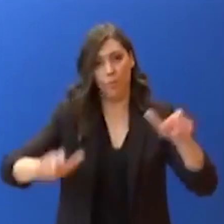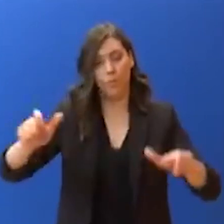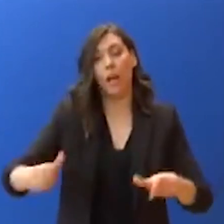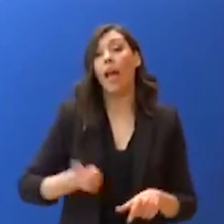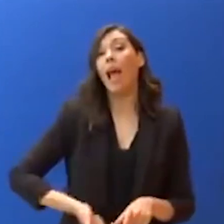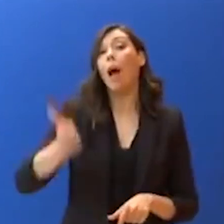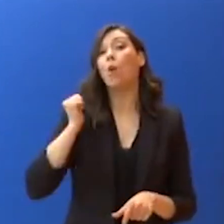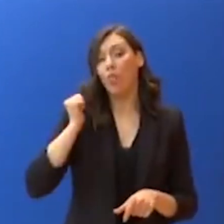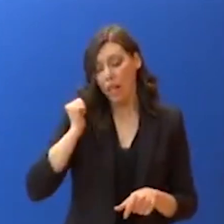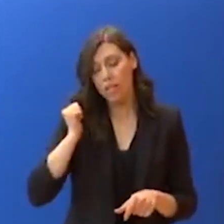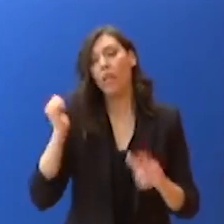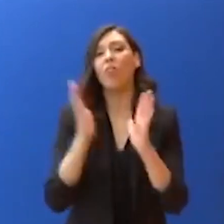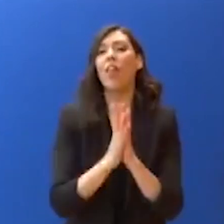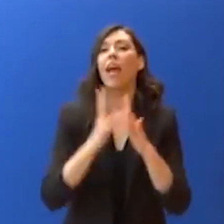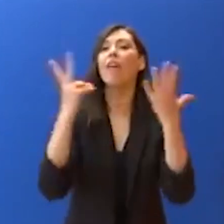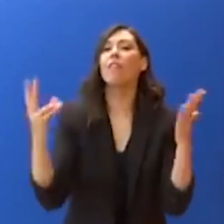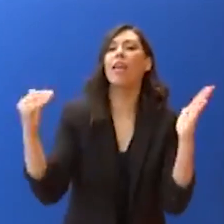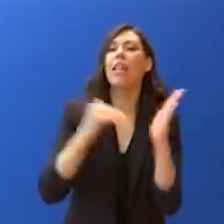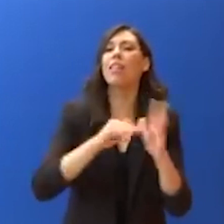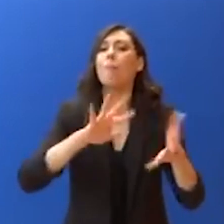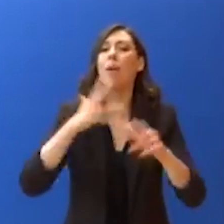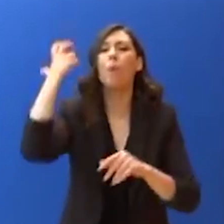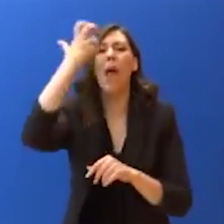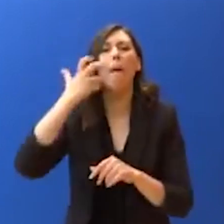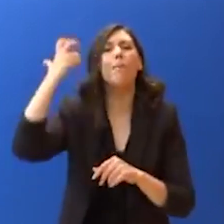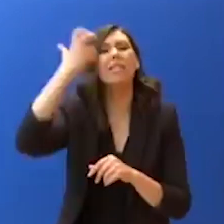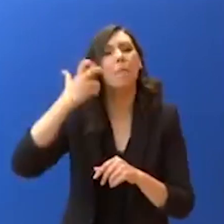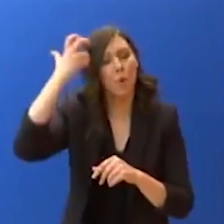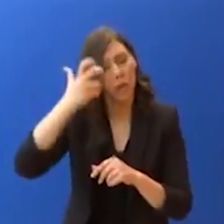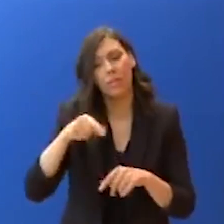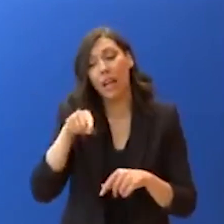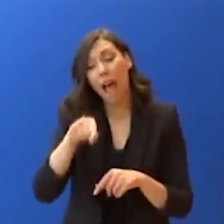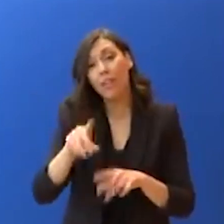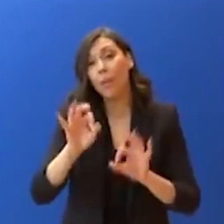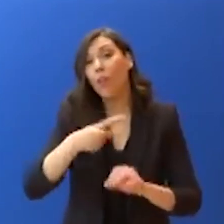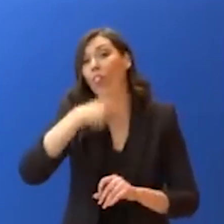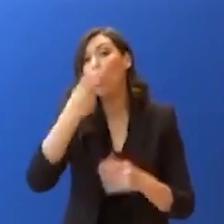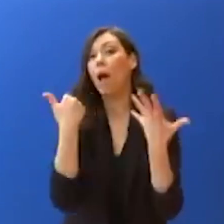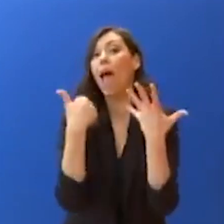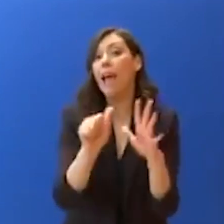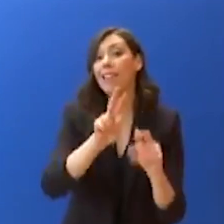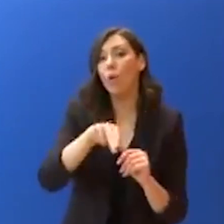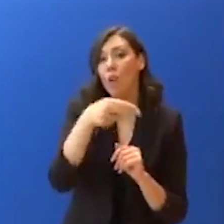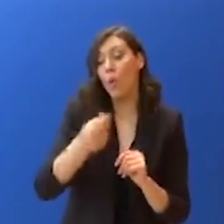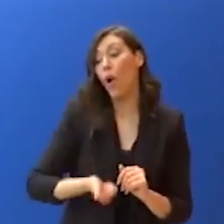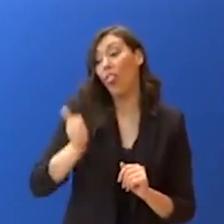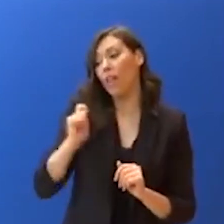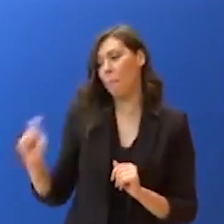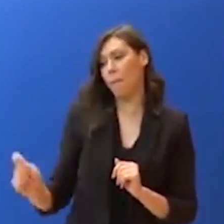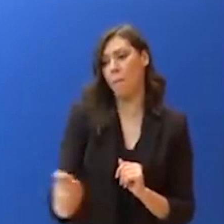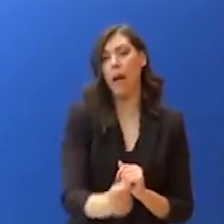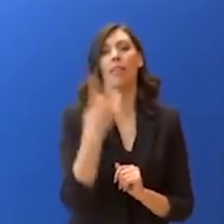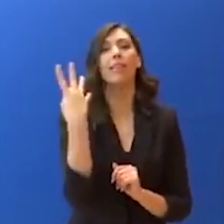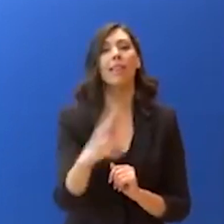.728 υποστήμονες η προκαταβολή των 400 ευρώ για το πρόγραμμα κατάρτισης, ενώ τα υπόλοιπα 200